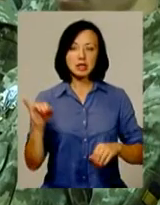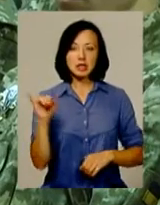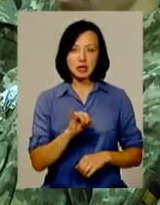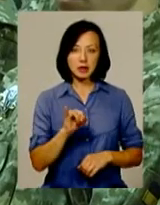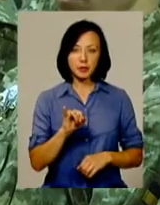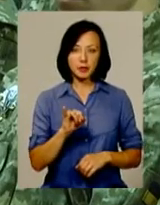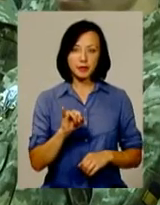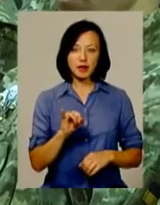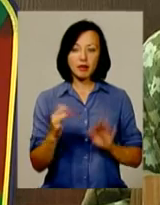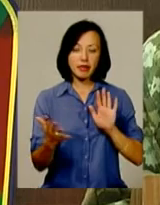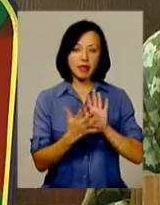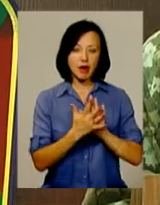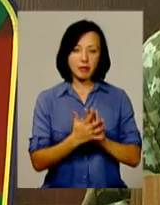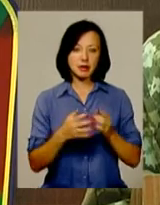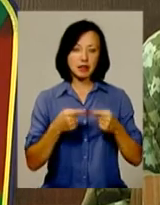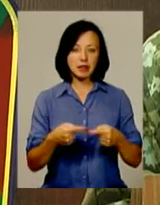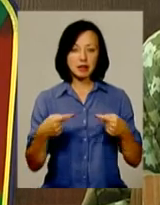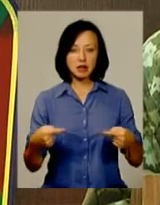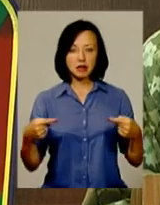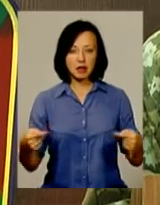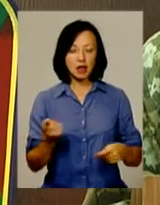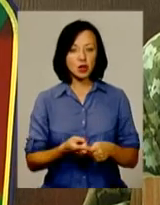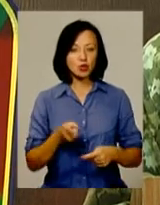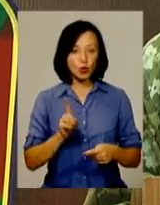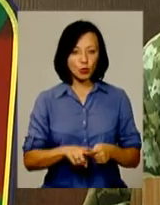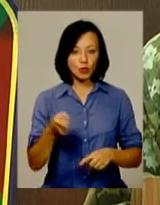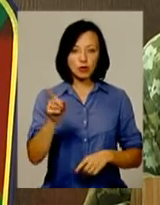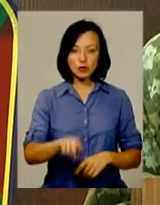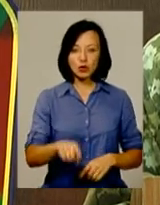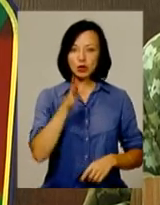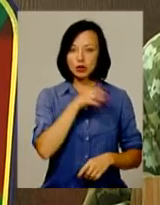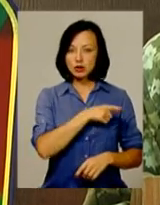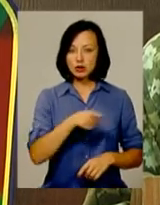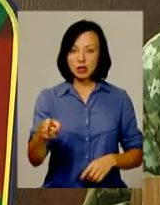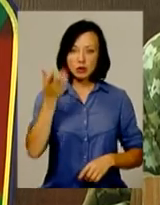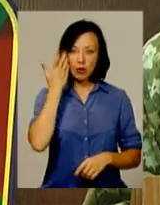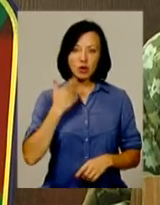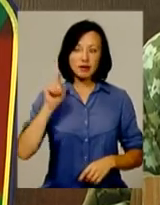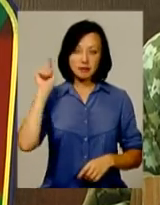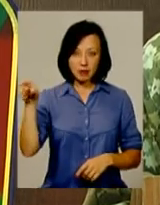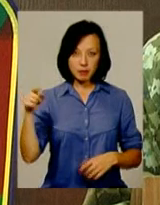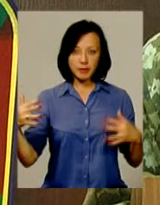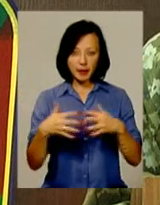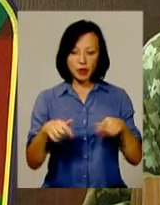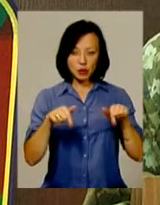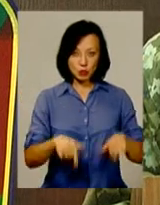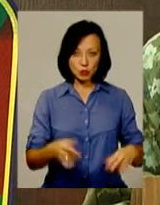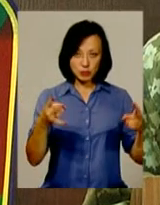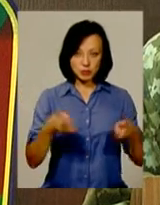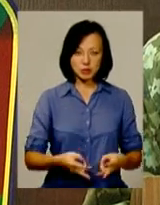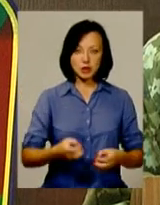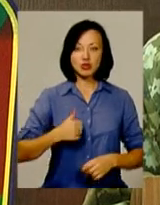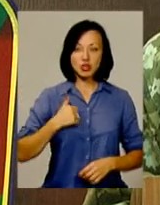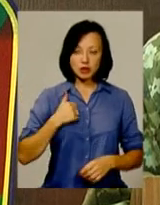напади, і так далі. Тому в той час, коли вони там, ми повинні тут з честю і